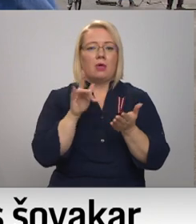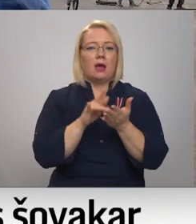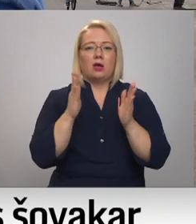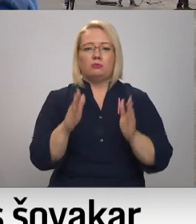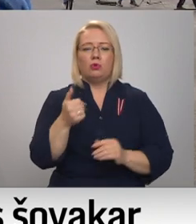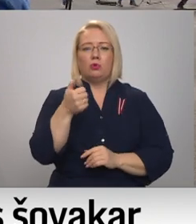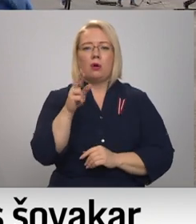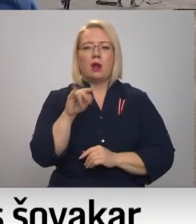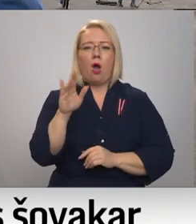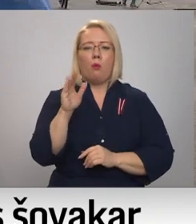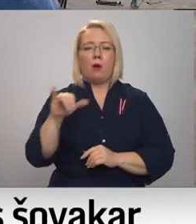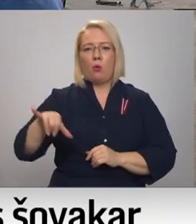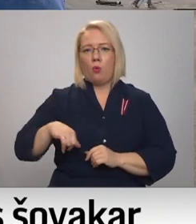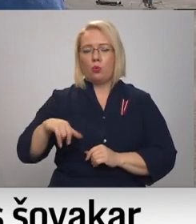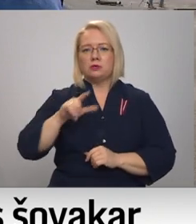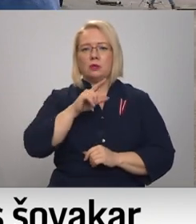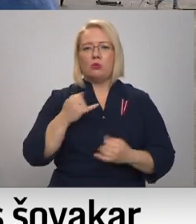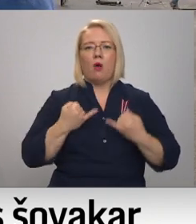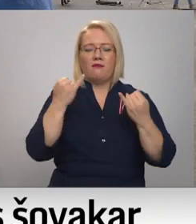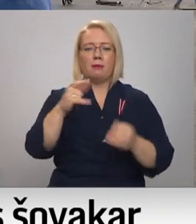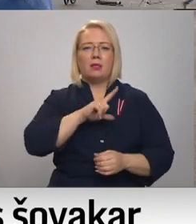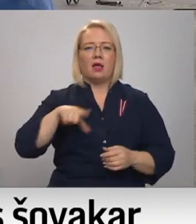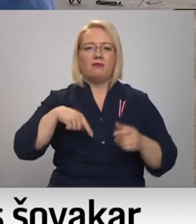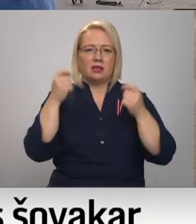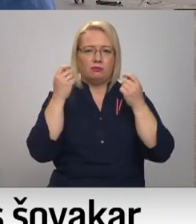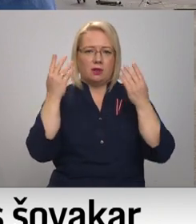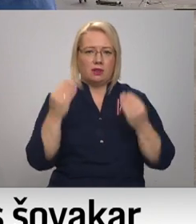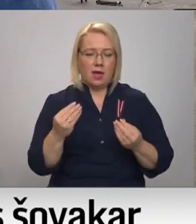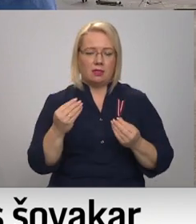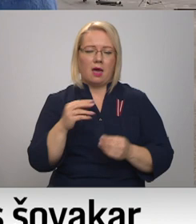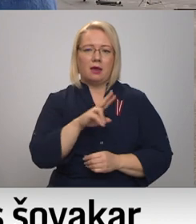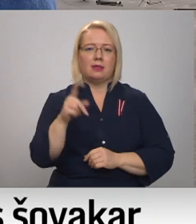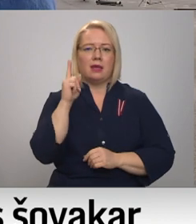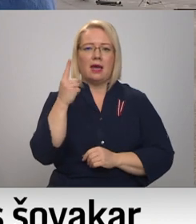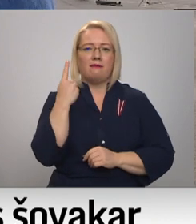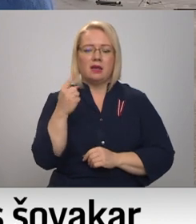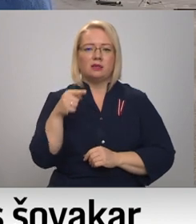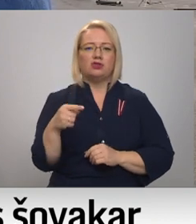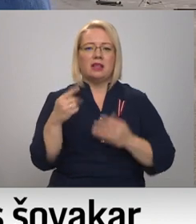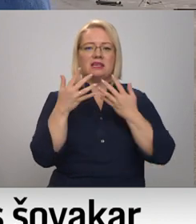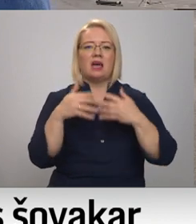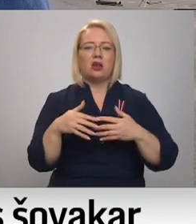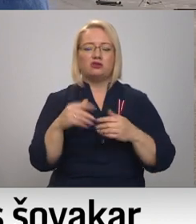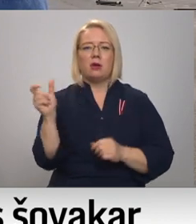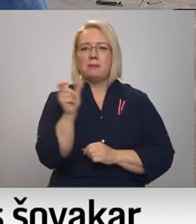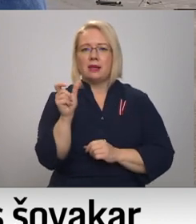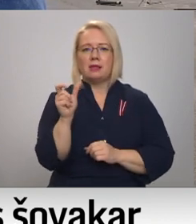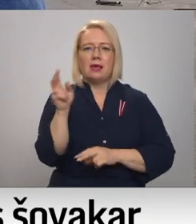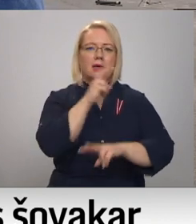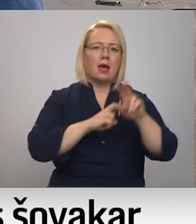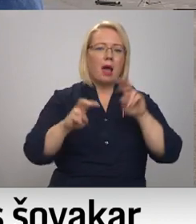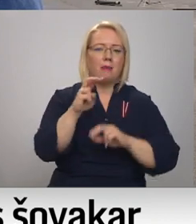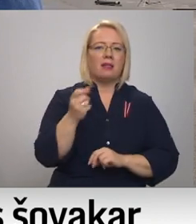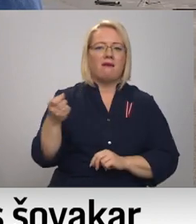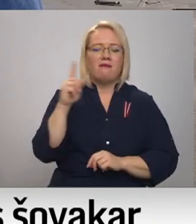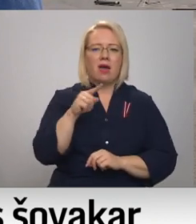novēlējums Latvijai dzimšanas dienā? Nu, jā, pateicināt tikai viens. Es domāju, ka šajā sarežģītā brīdī mums āmeklē vairāk tas, kas